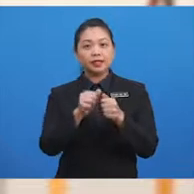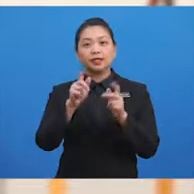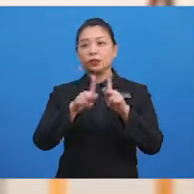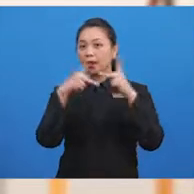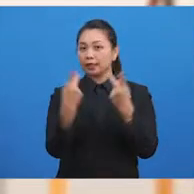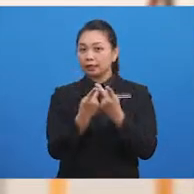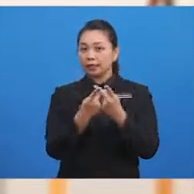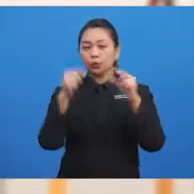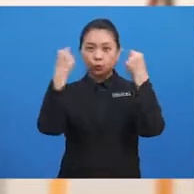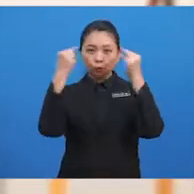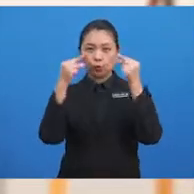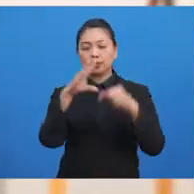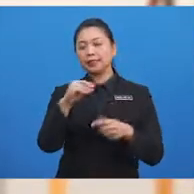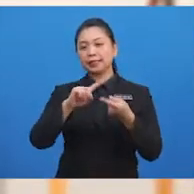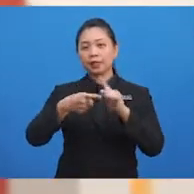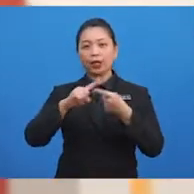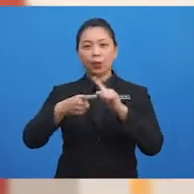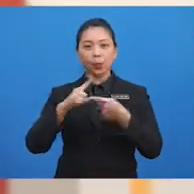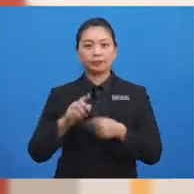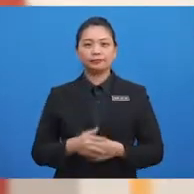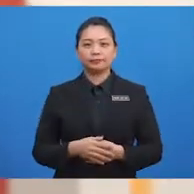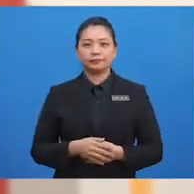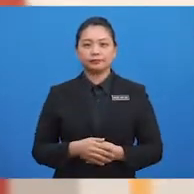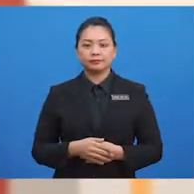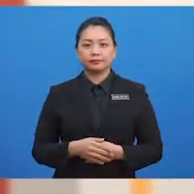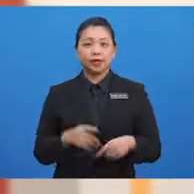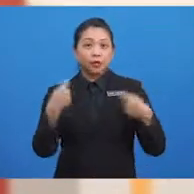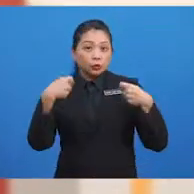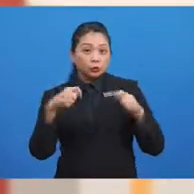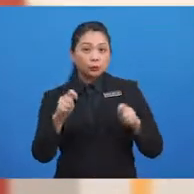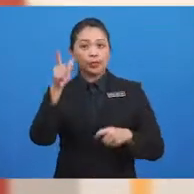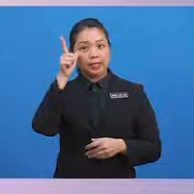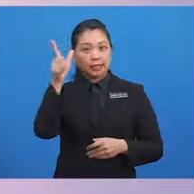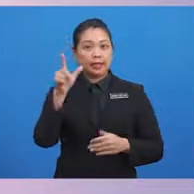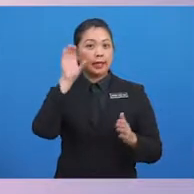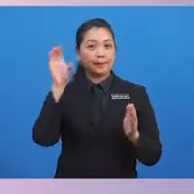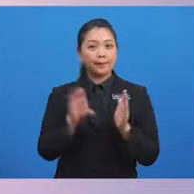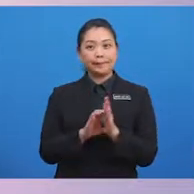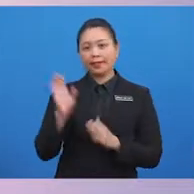atau kawan-kawan kita. Cuba lihat gambar ini pula